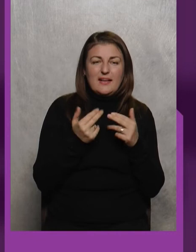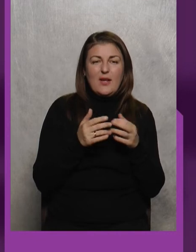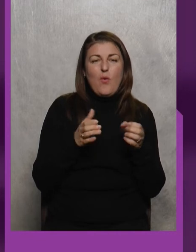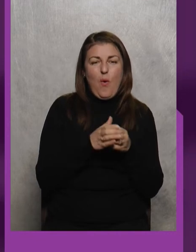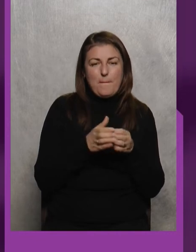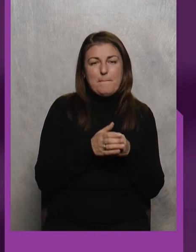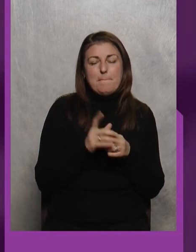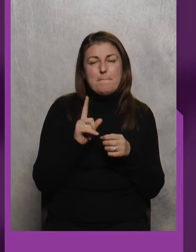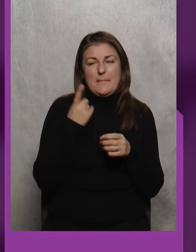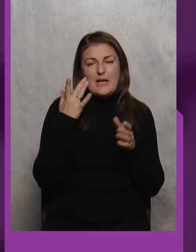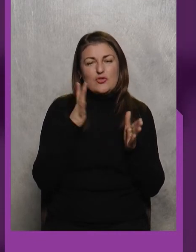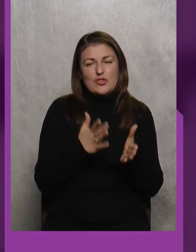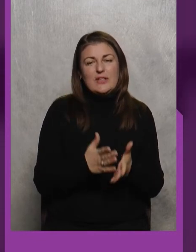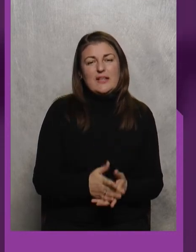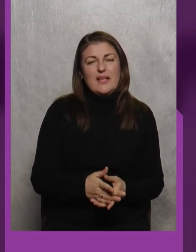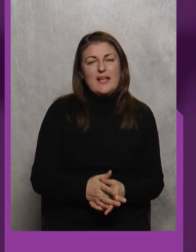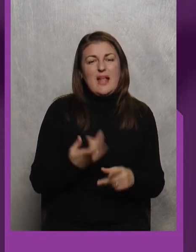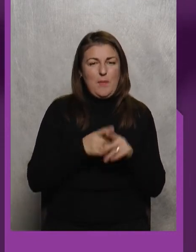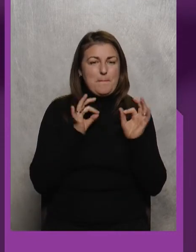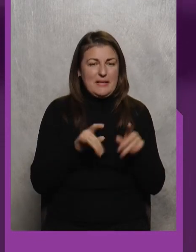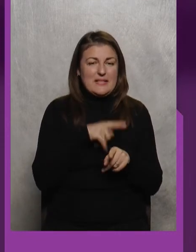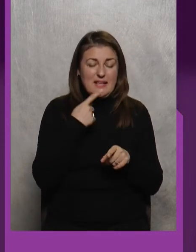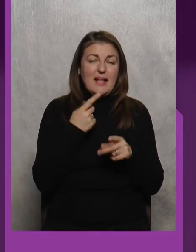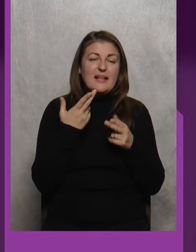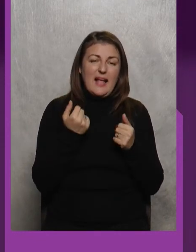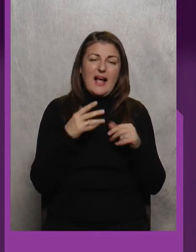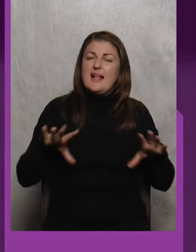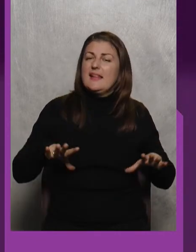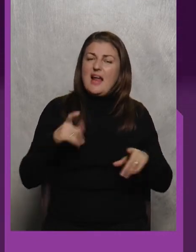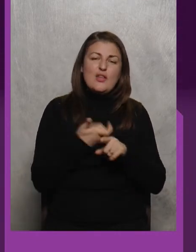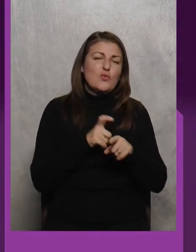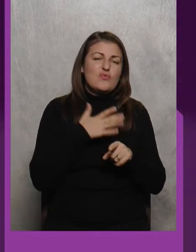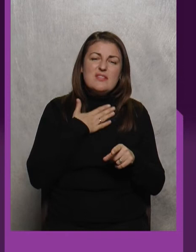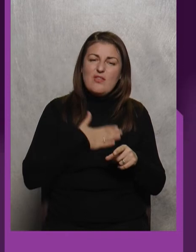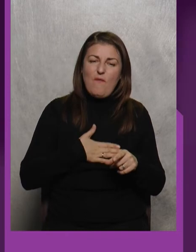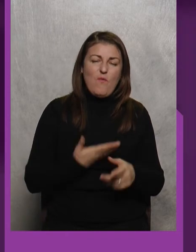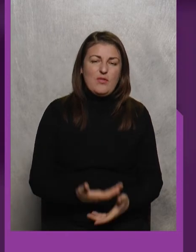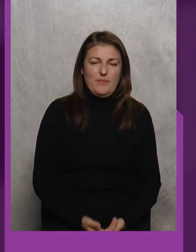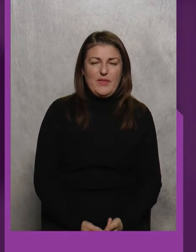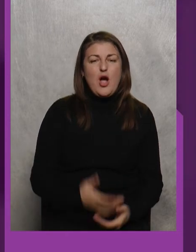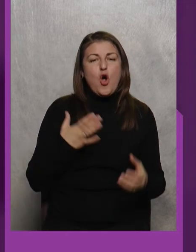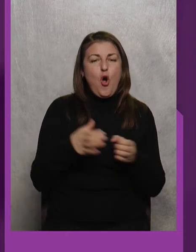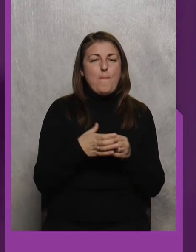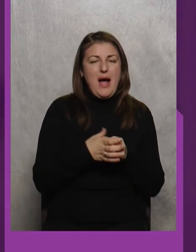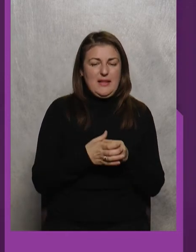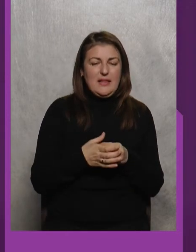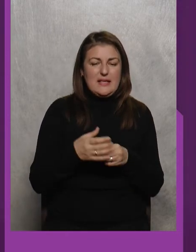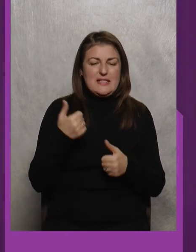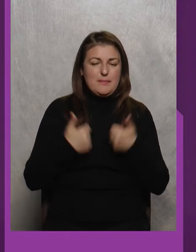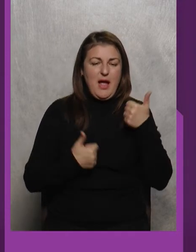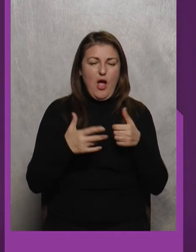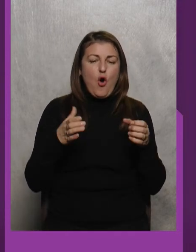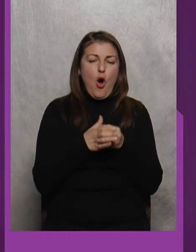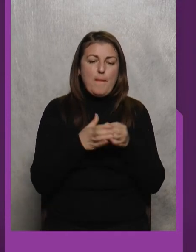командній першості, так коректно сказати? тренер дуже, дуже задоволений У командних змаганнях У